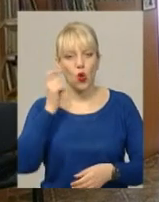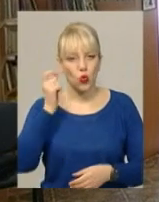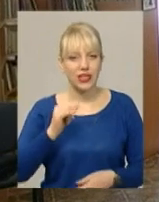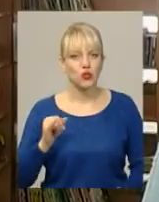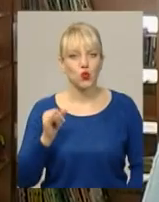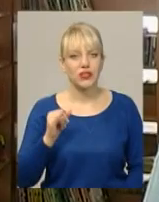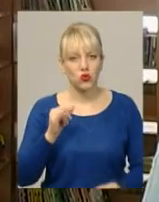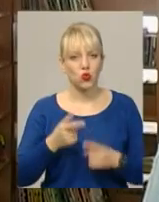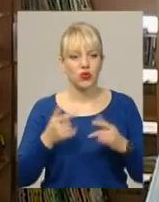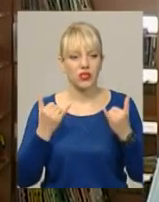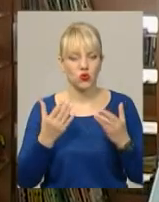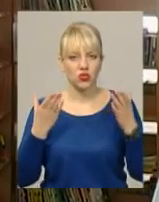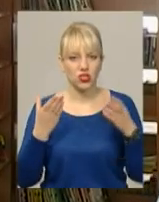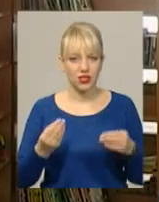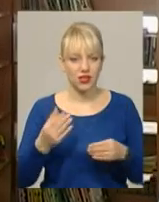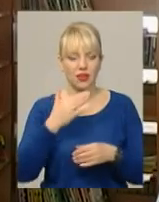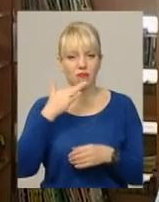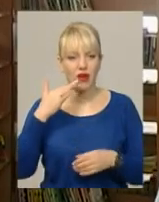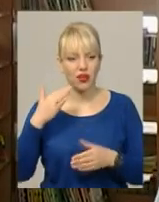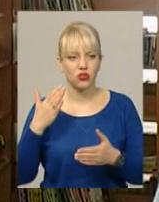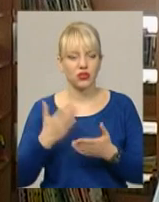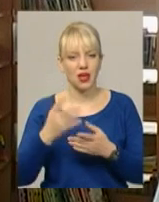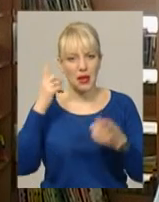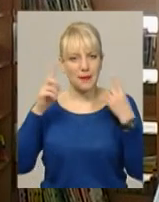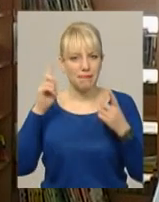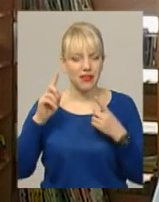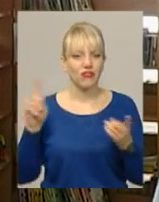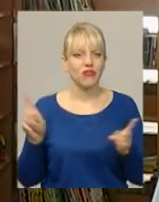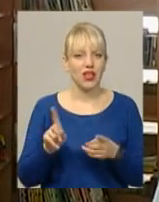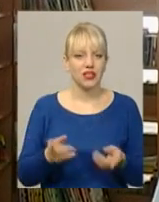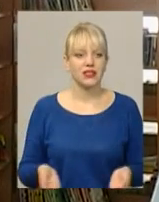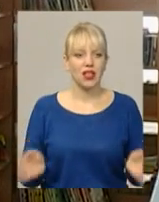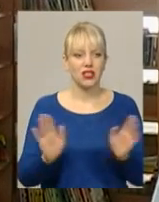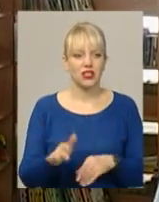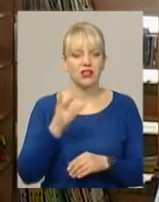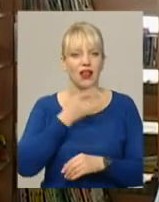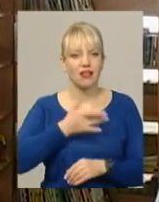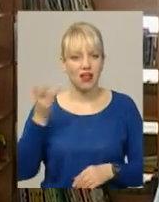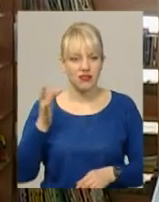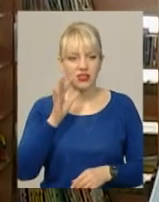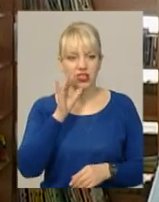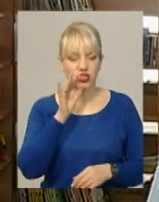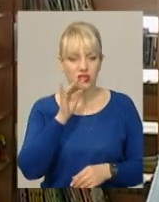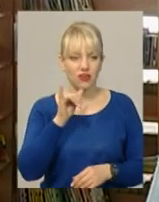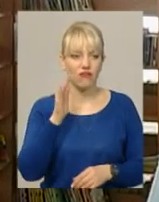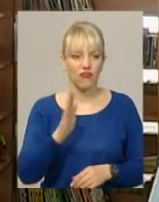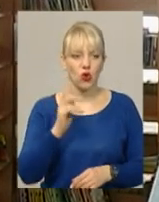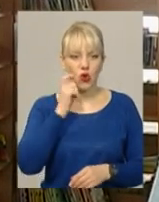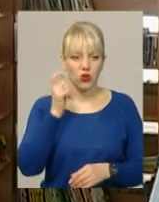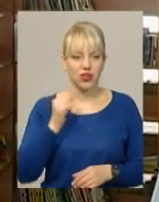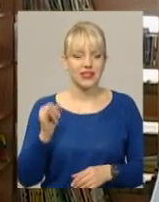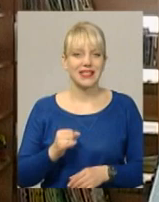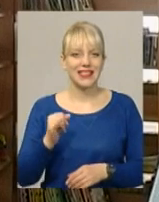історією. На сьогоднішній день дуже багато міфів, які залишаються ще з радянських часів в українській